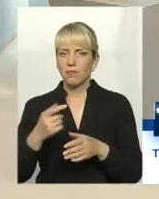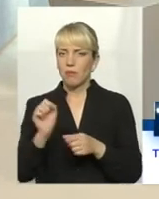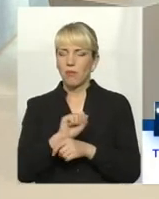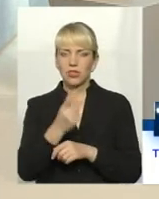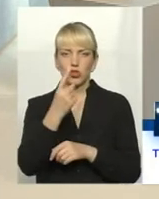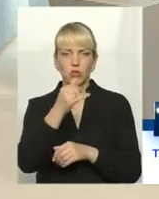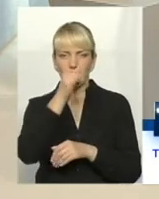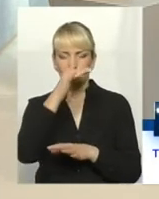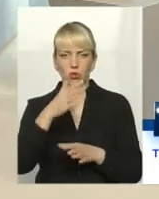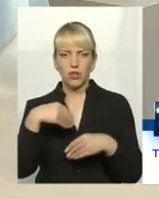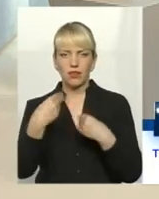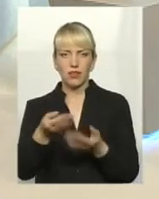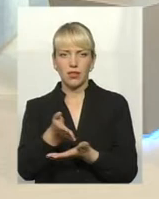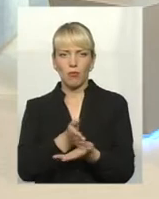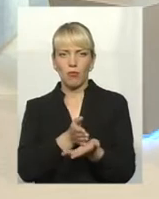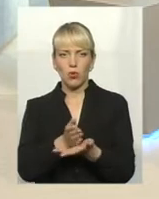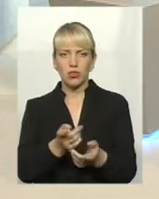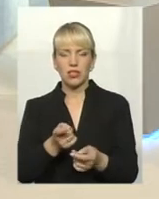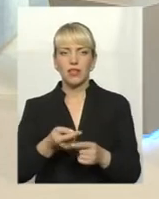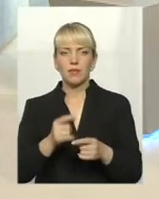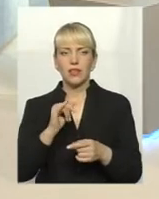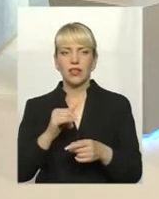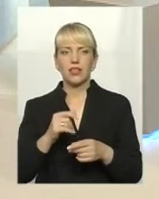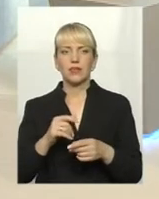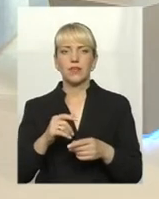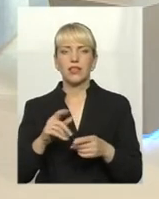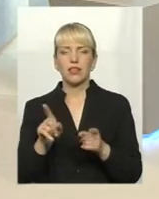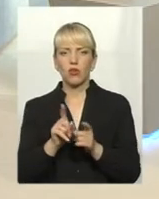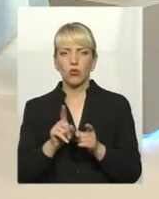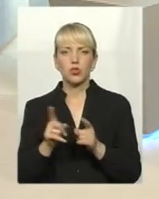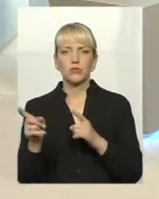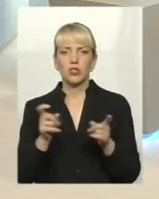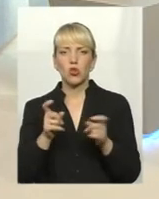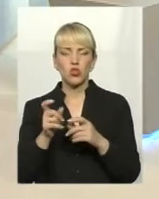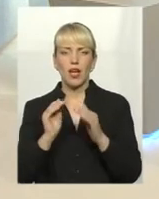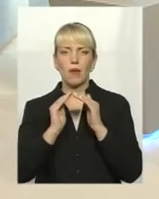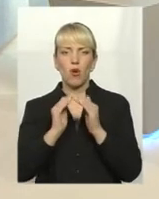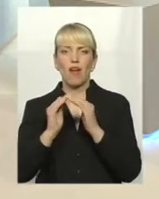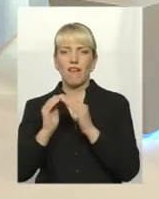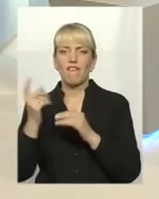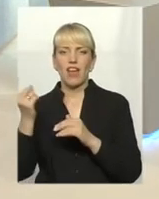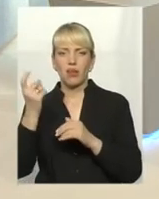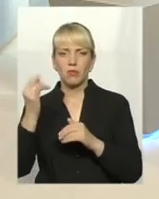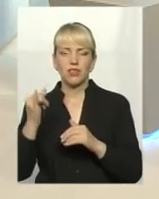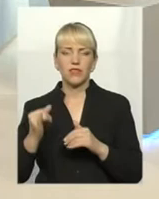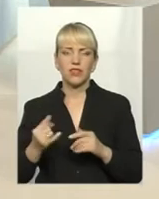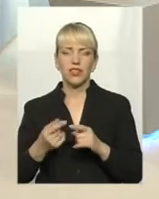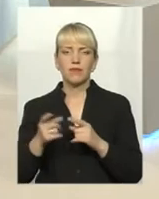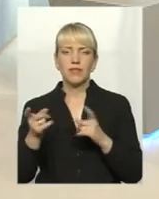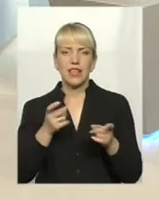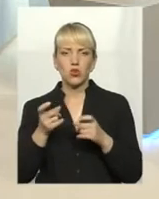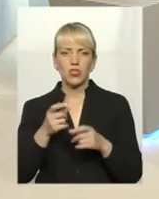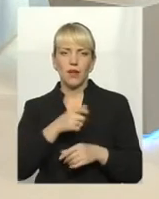зможе надати послуги по зв'язанню. Залучаються фермери, залучаються наші депутати активно, що я можу тільки